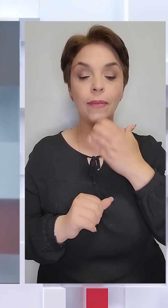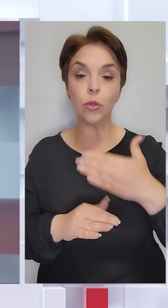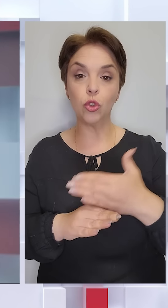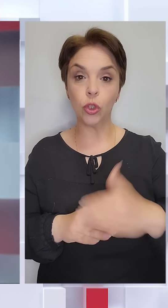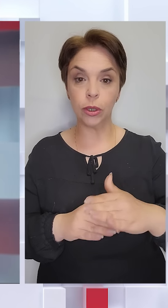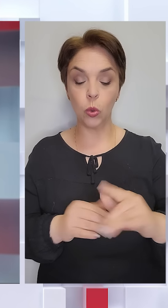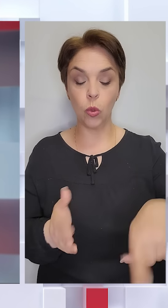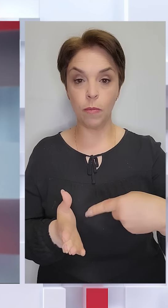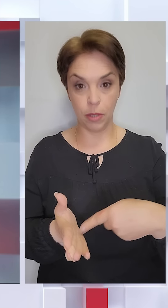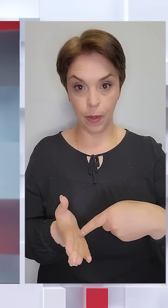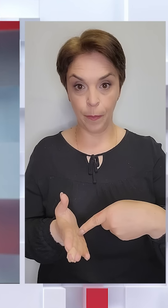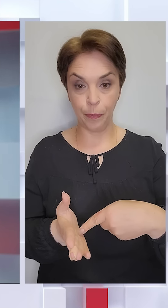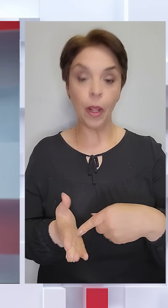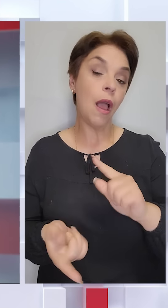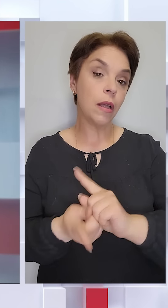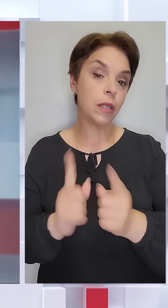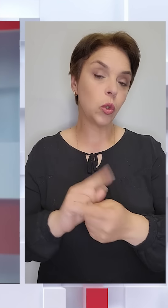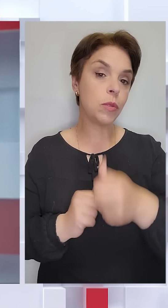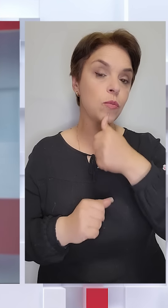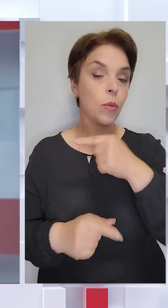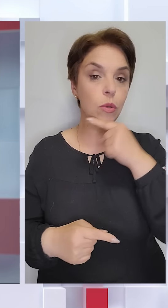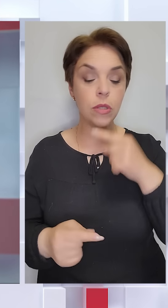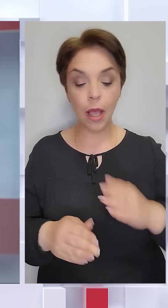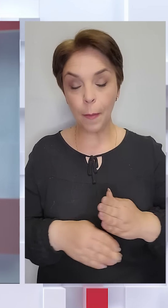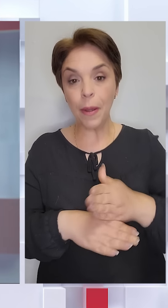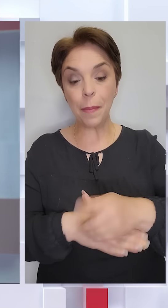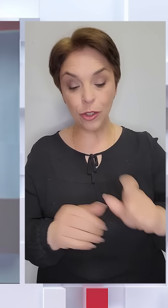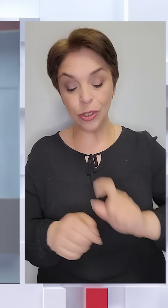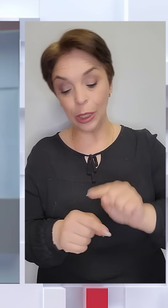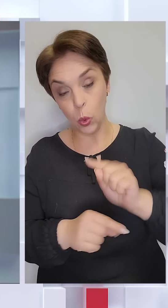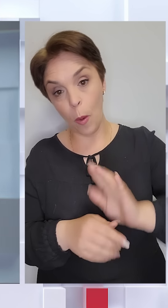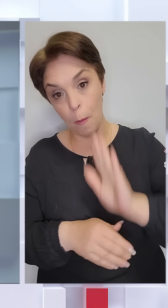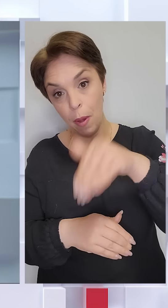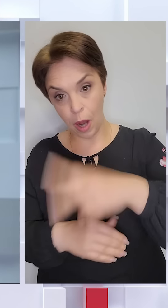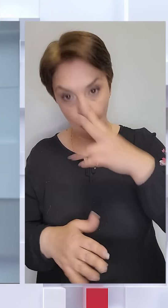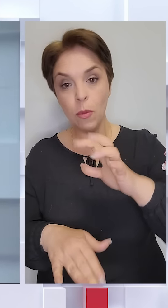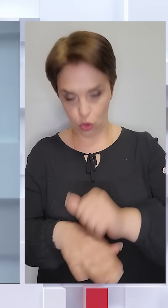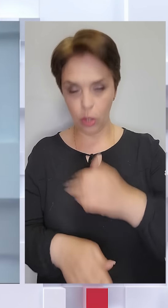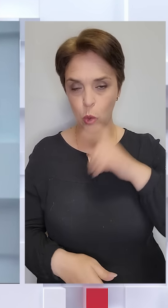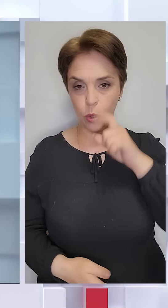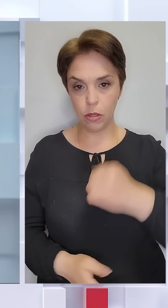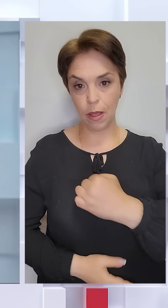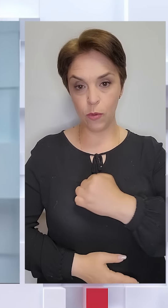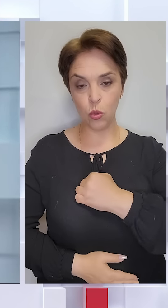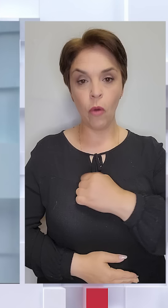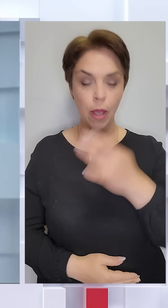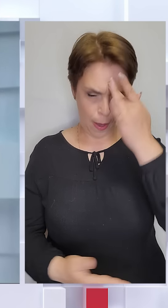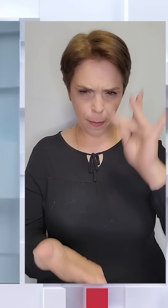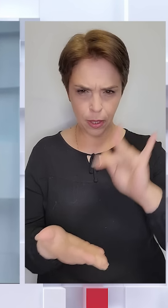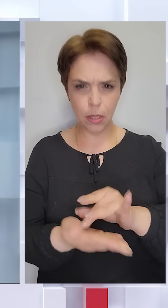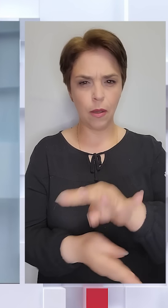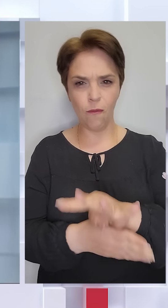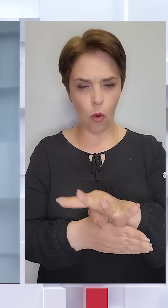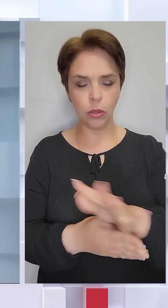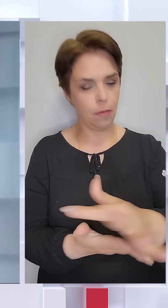населеного пункту. Натомість спроби росіян переправитися на протилежний берег помічають українські військові і прицільним вогнем